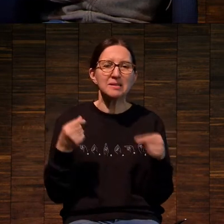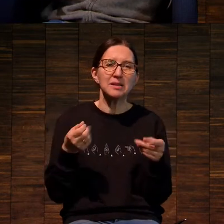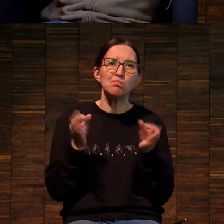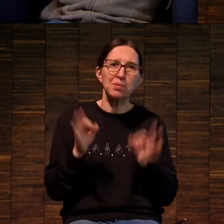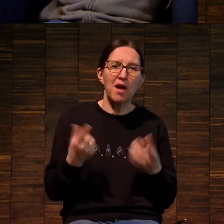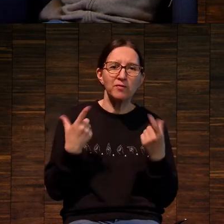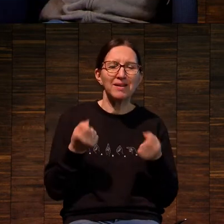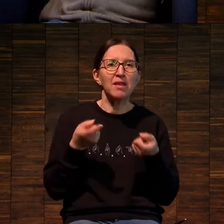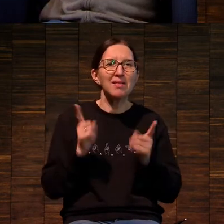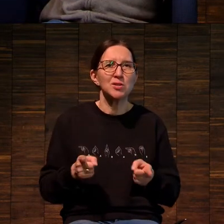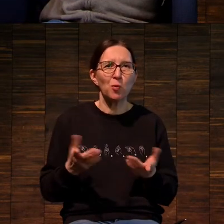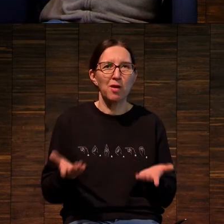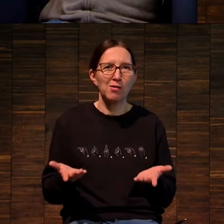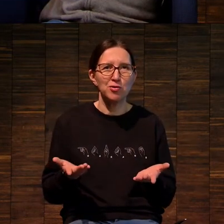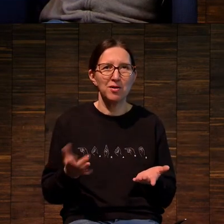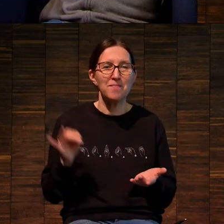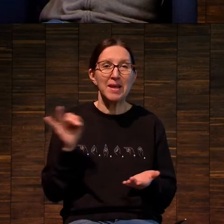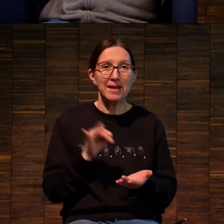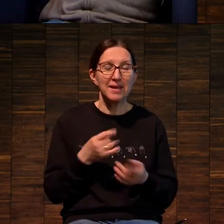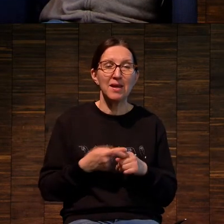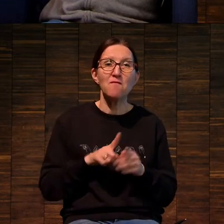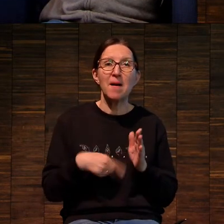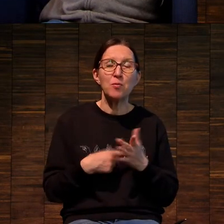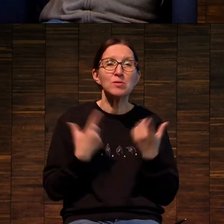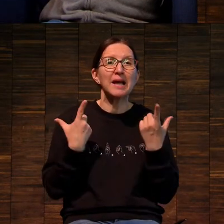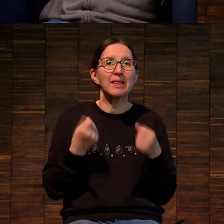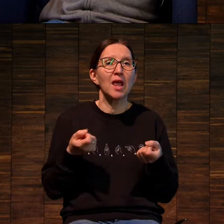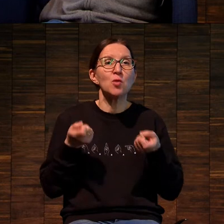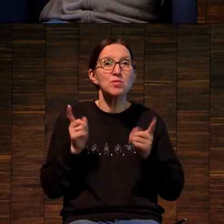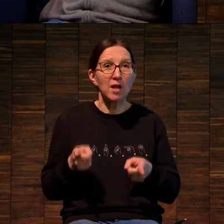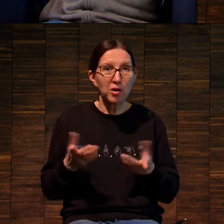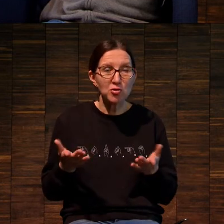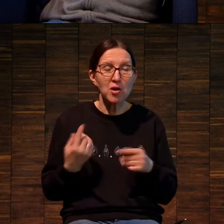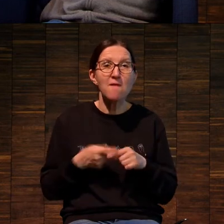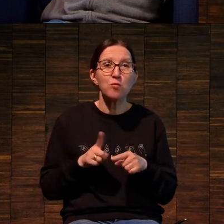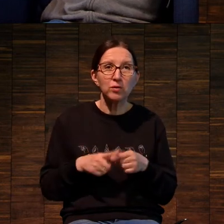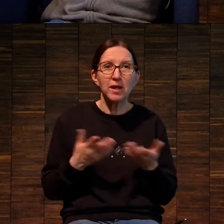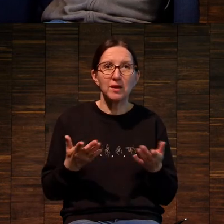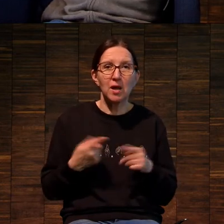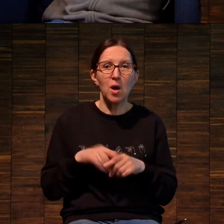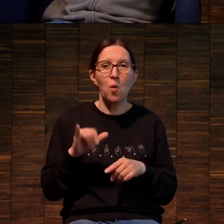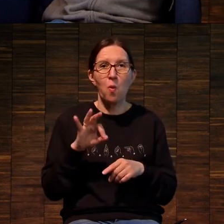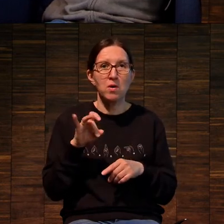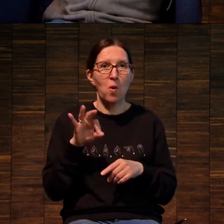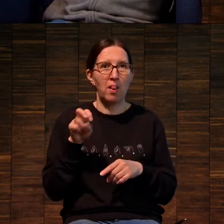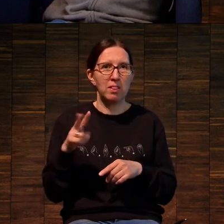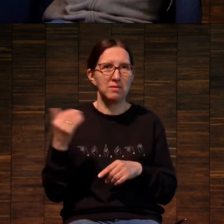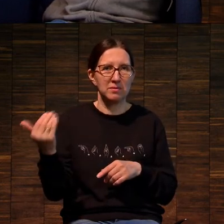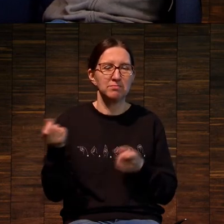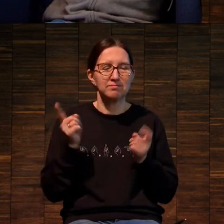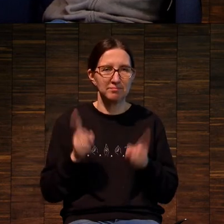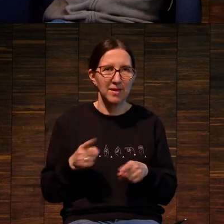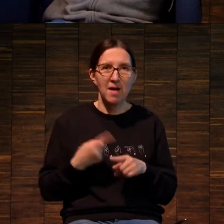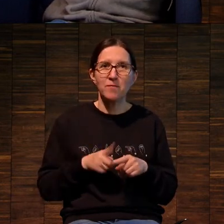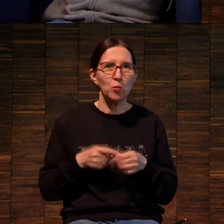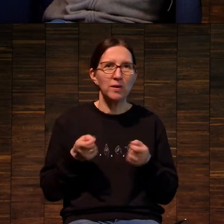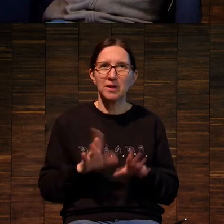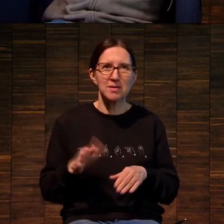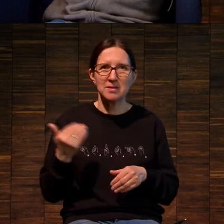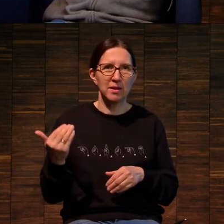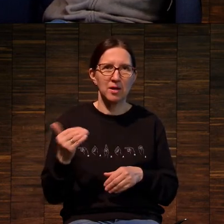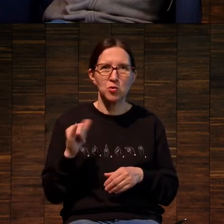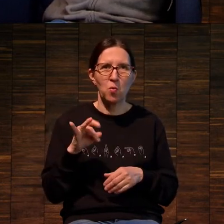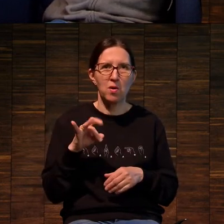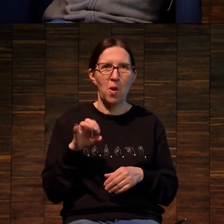настоящее. И вот этот вопрос про где настоящее, вот это как бы Ворхолл. самом деле, но это не настоящий